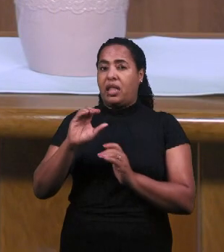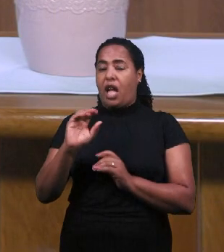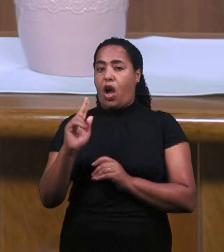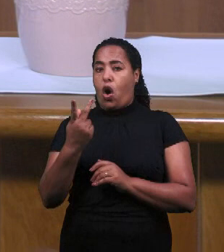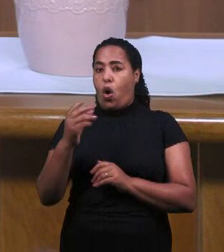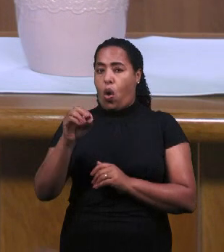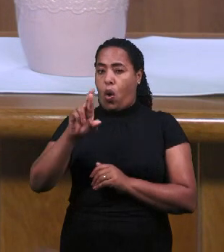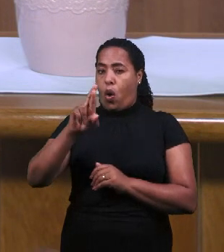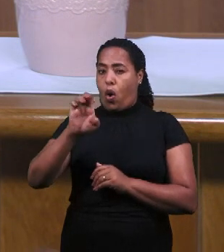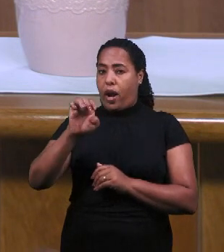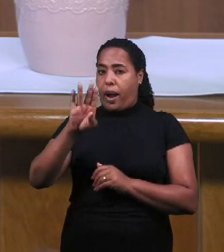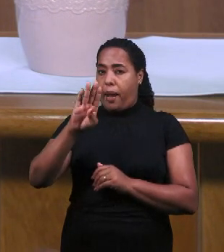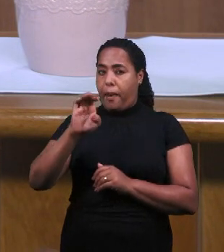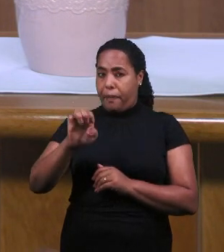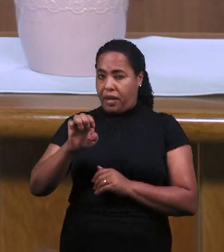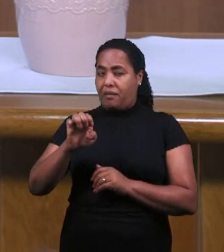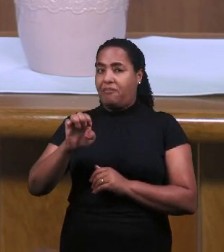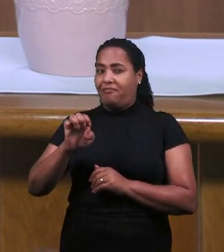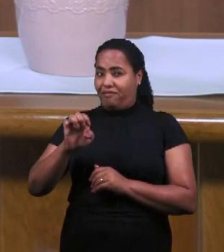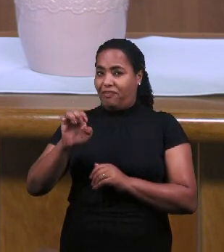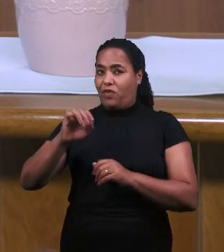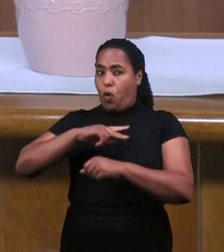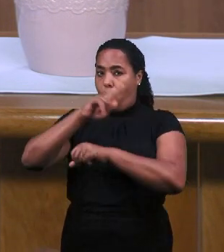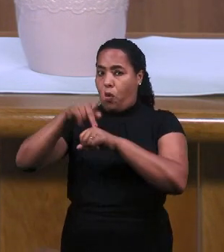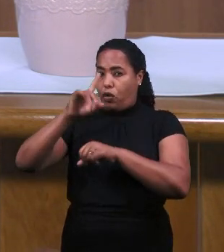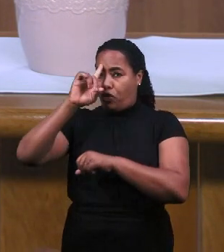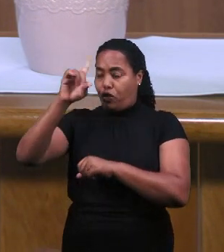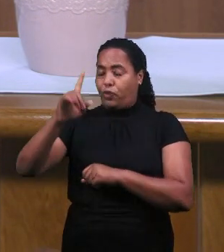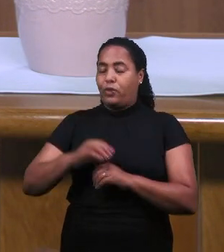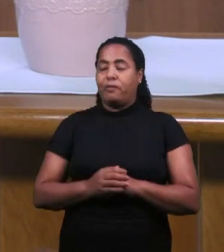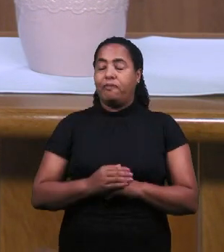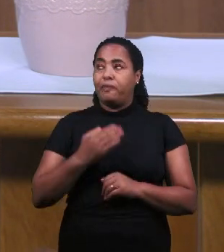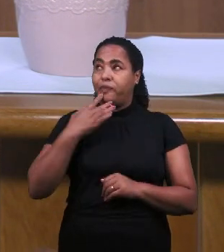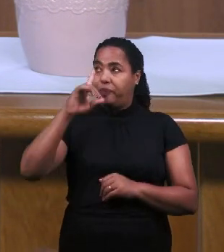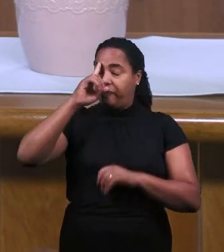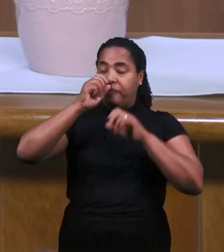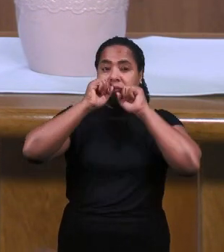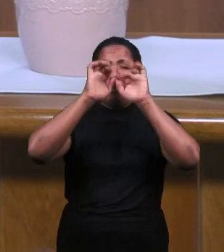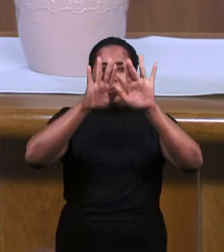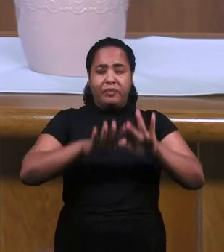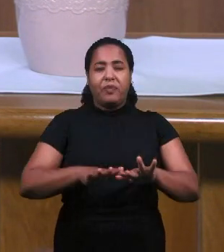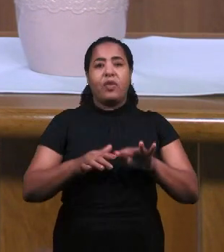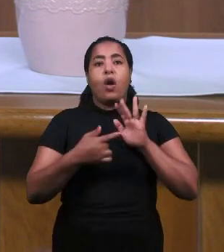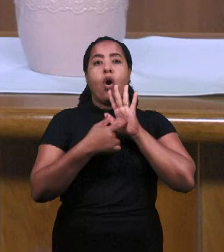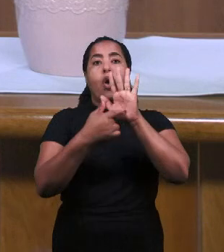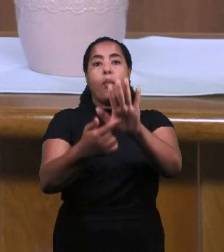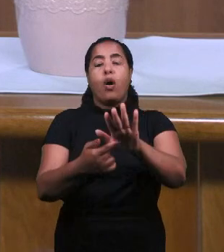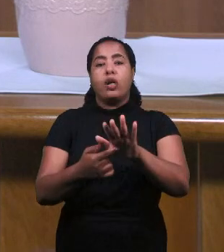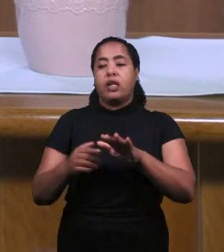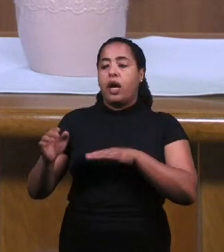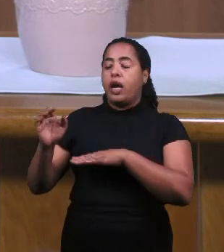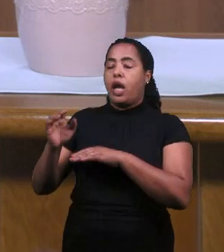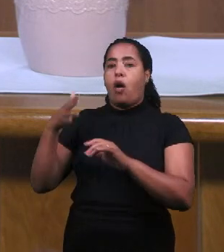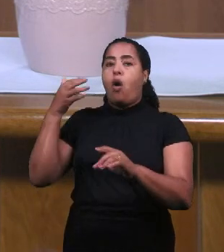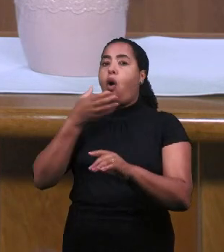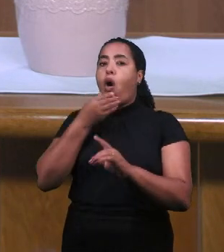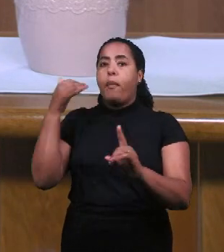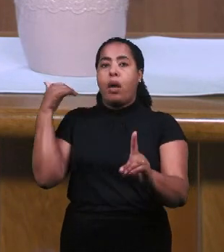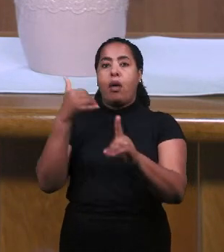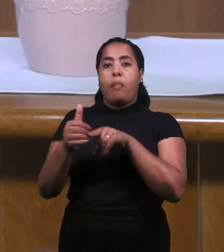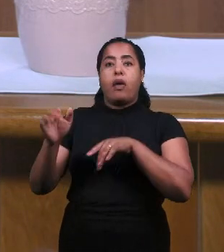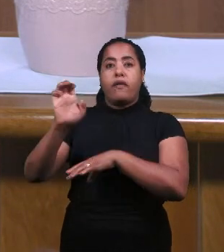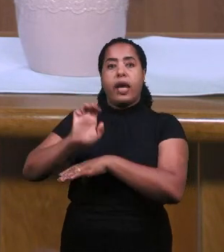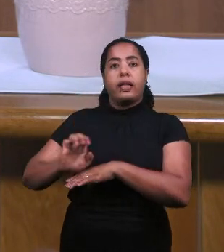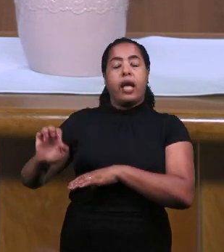Мы просим, чтобы Господь благословил нас своим словом Слово нам рассказывает о пророке